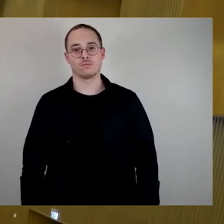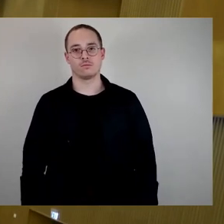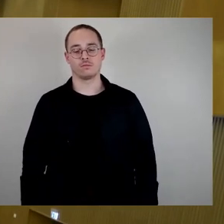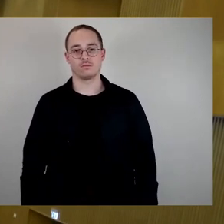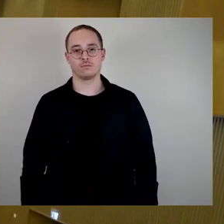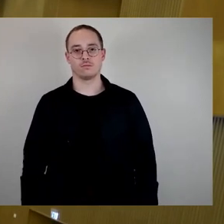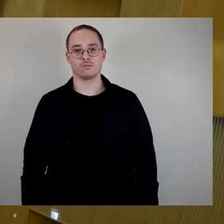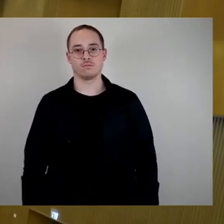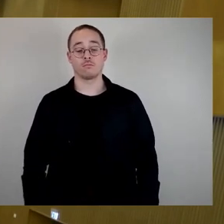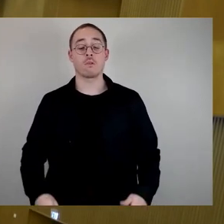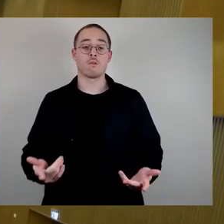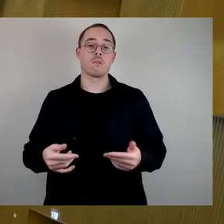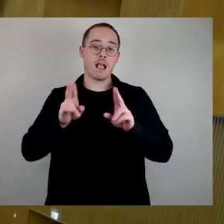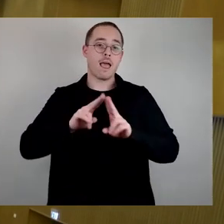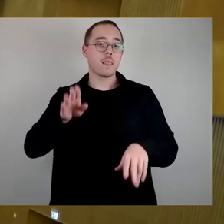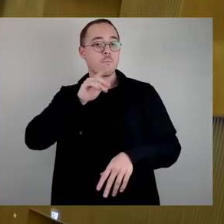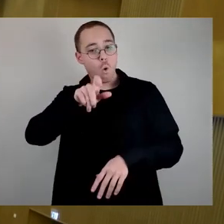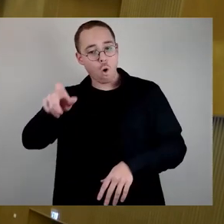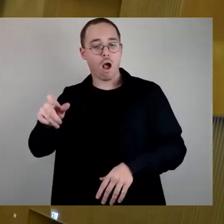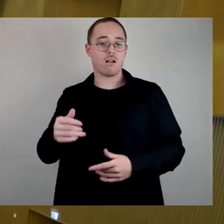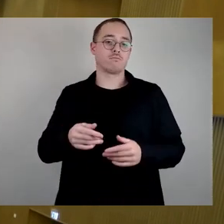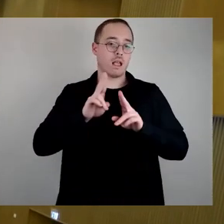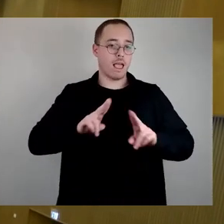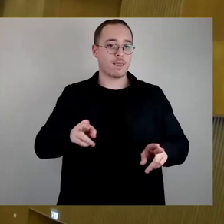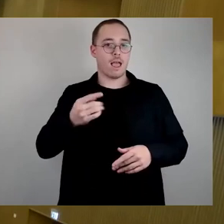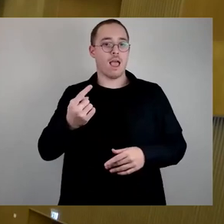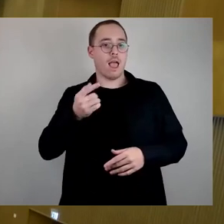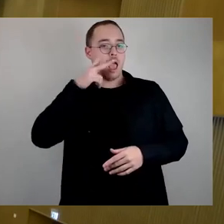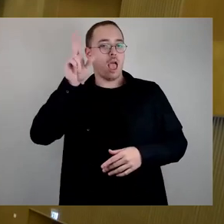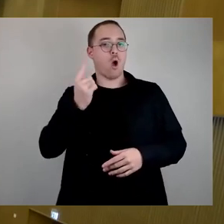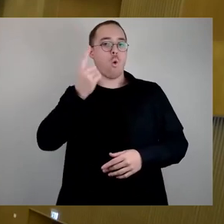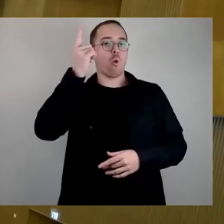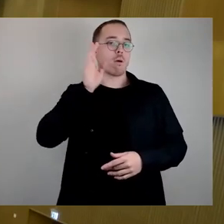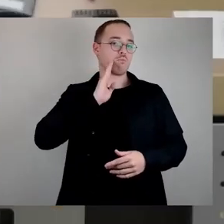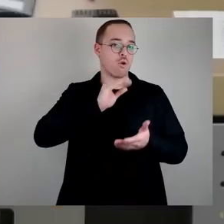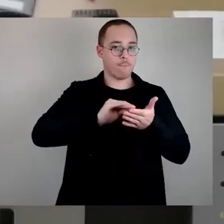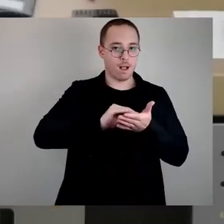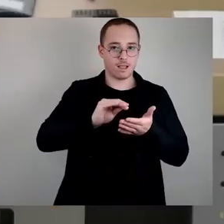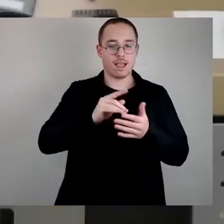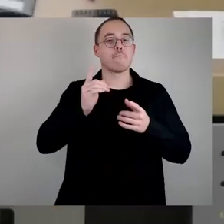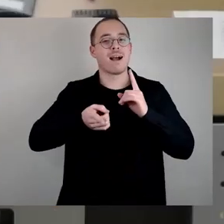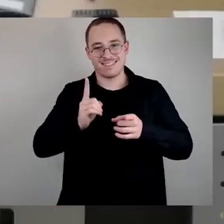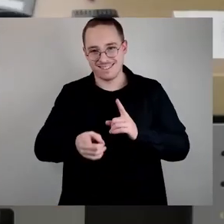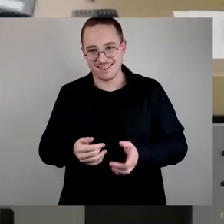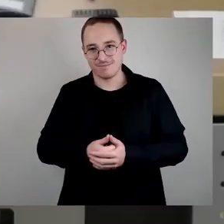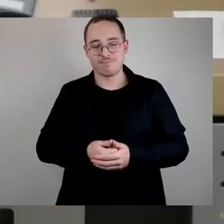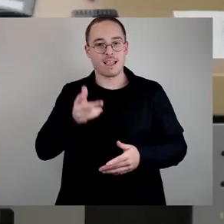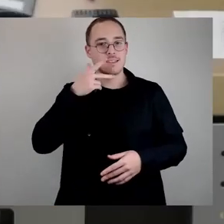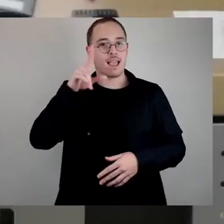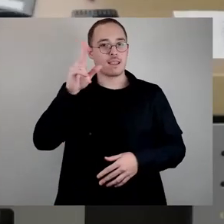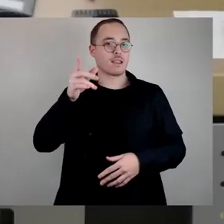Sehr geehrter Herr Bürger, sehr geehrter Herr Oberbürgermeister, sehr geehrte Damen und Herren Stadträte, Herr Oberbürgermeister, erstmal muss ich kurz